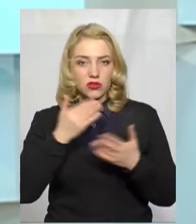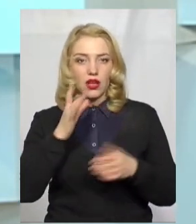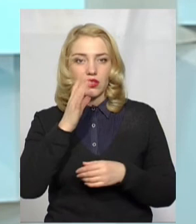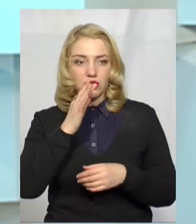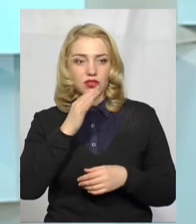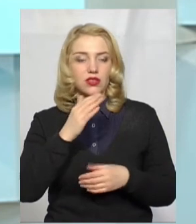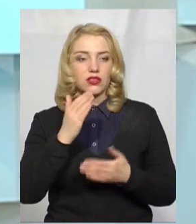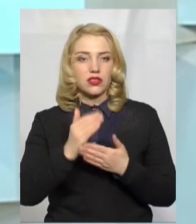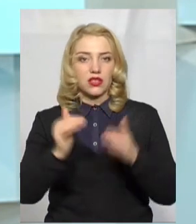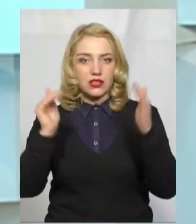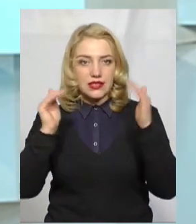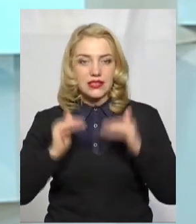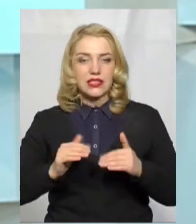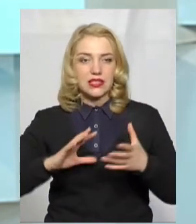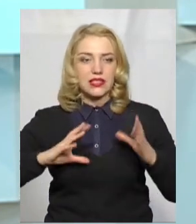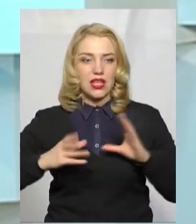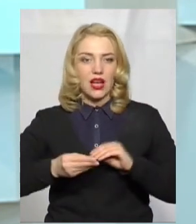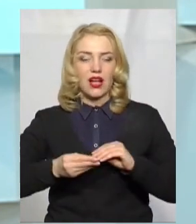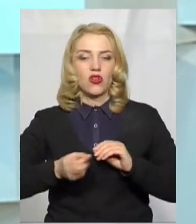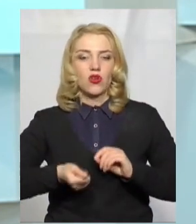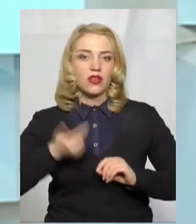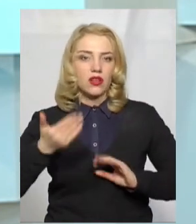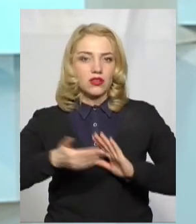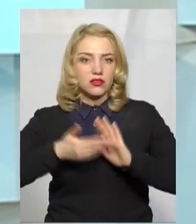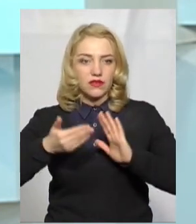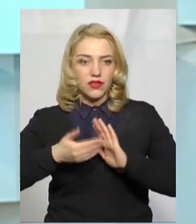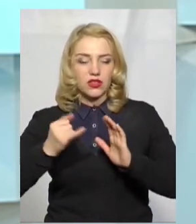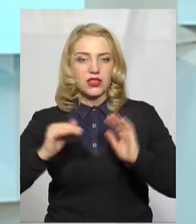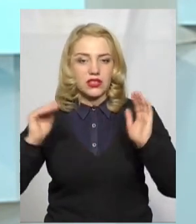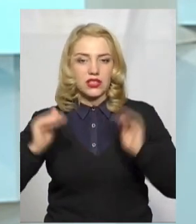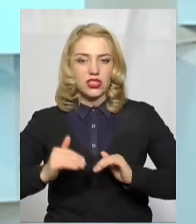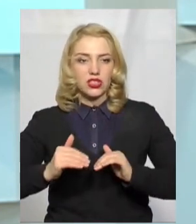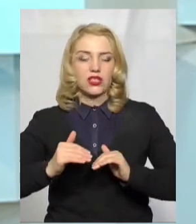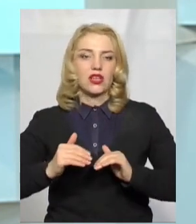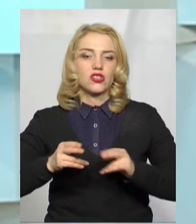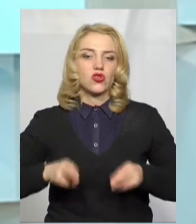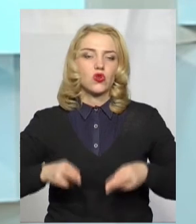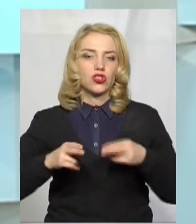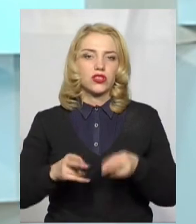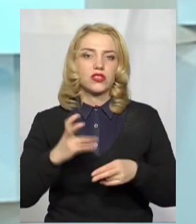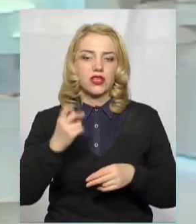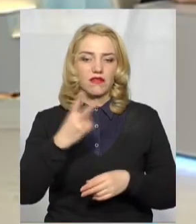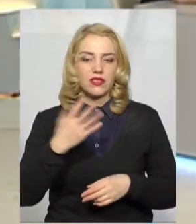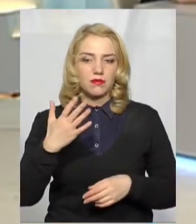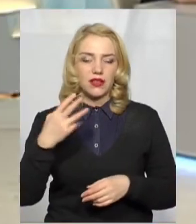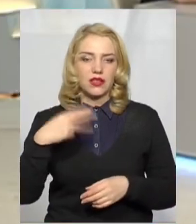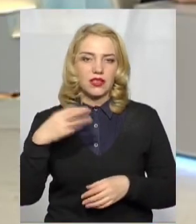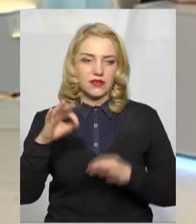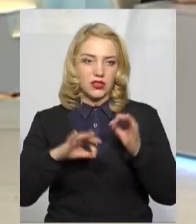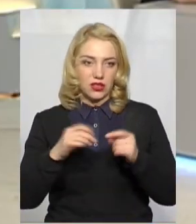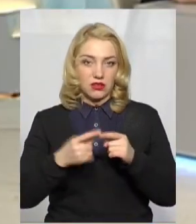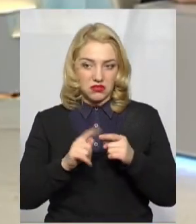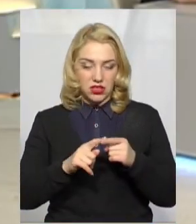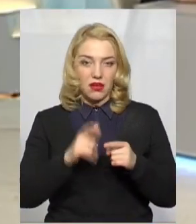йде зниження і загальної кількості викликів, і, в принципі, зниження злочинності на 25-30%. Це останній час? Це цей час